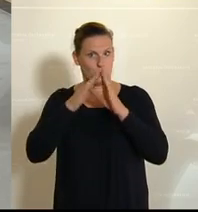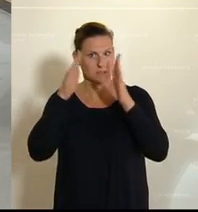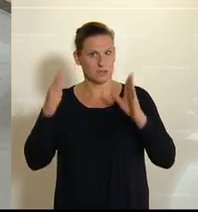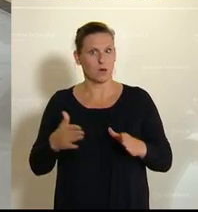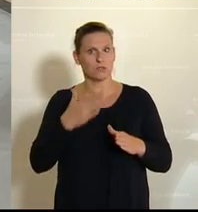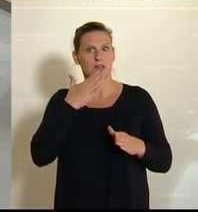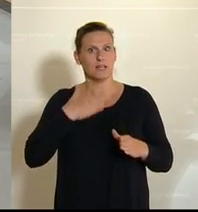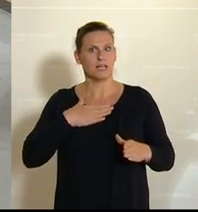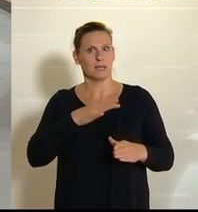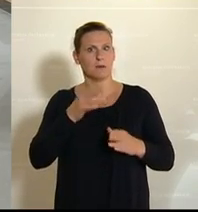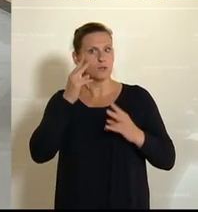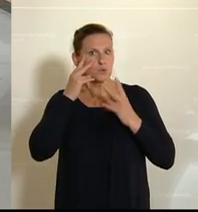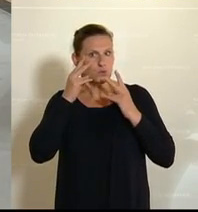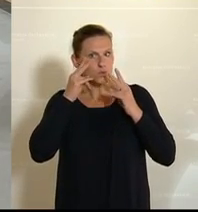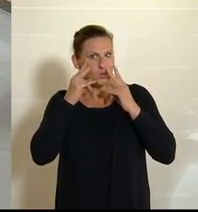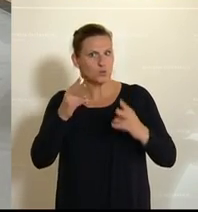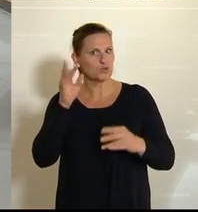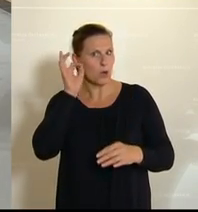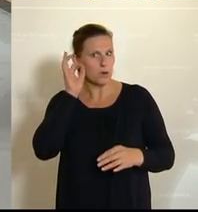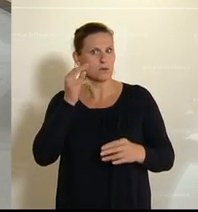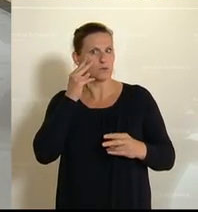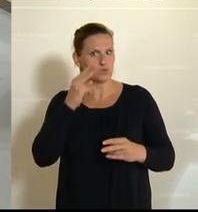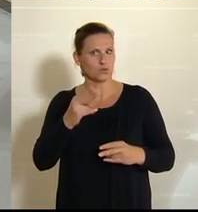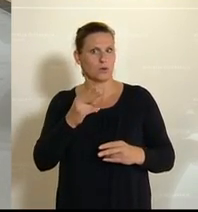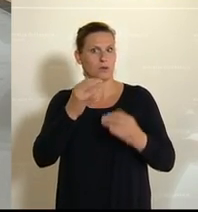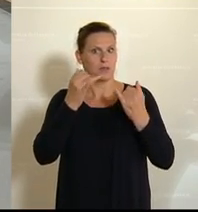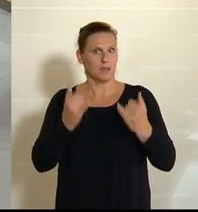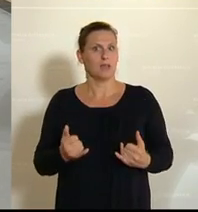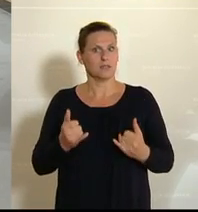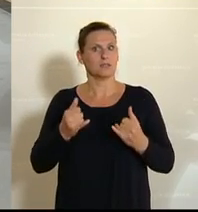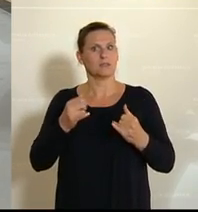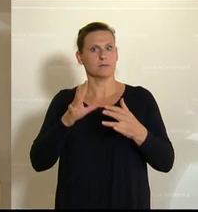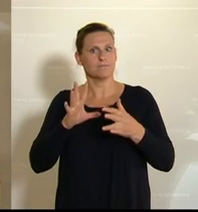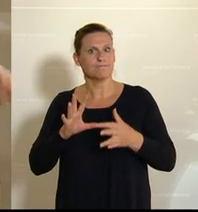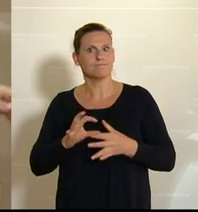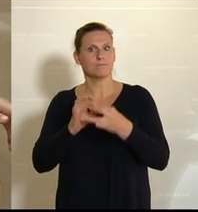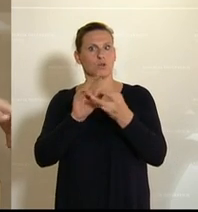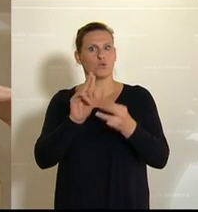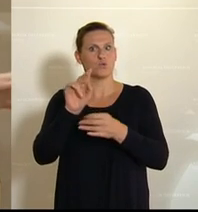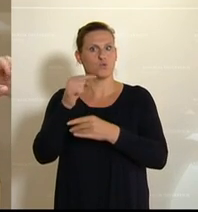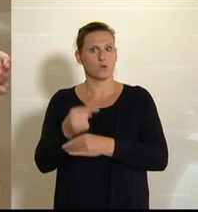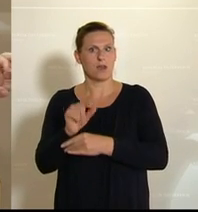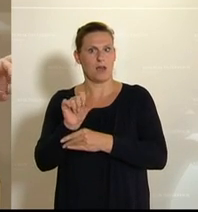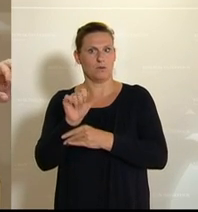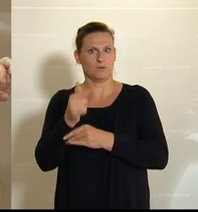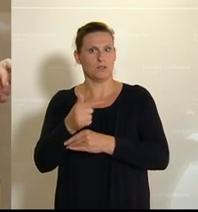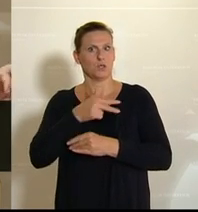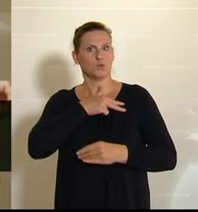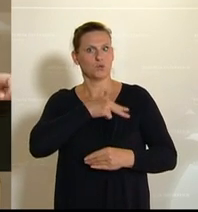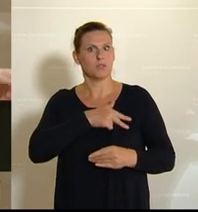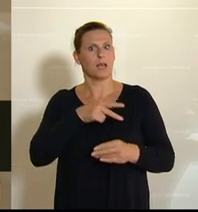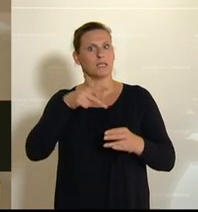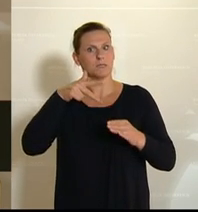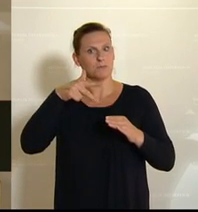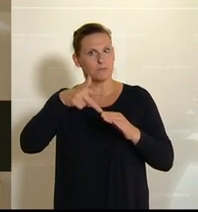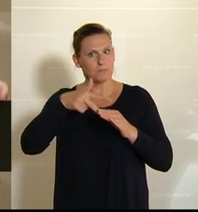liebe Zuseherinnen und Zuseher. Ich spreche jetzt zum Punkt UG 21, der beinhaltet Soziales, Pflege und Menschen mit